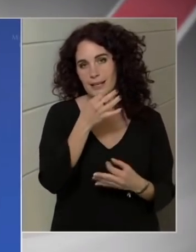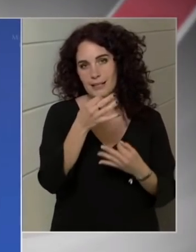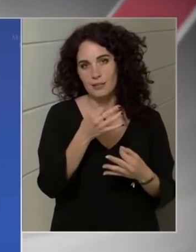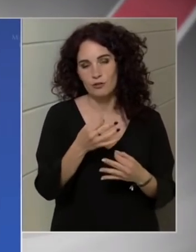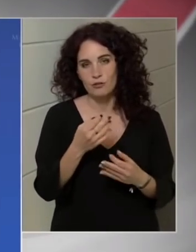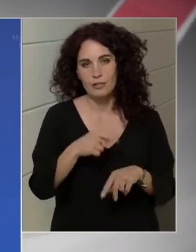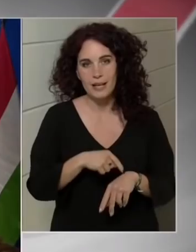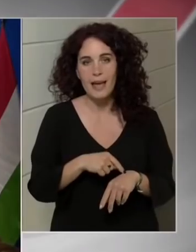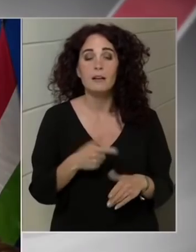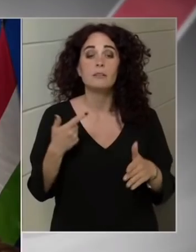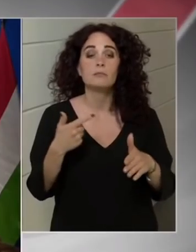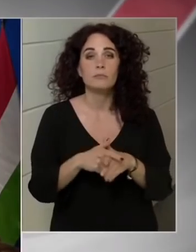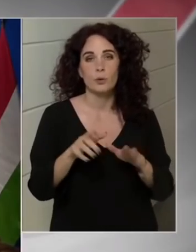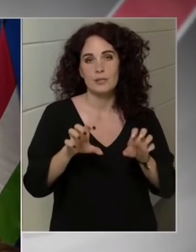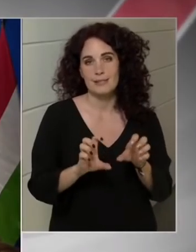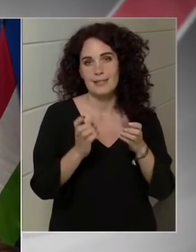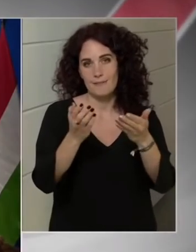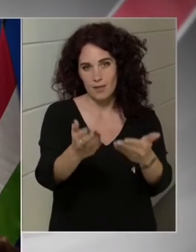Köszönöm szépen!